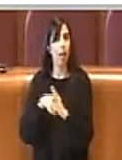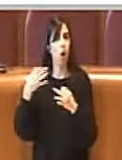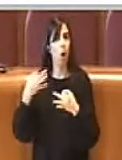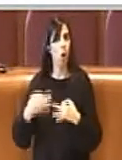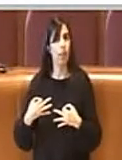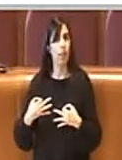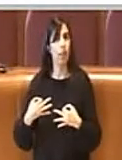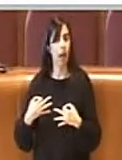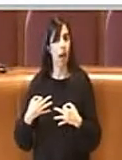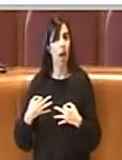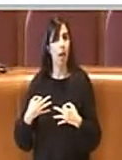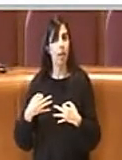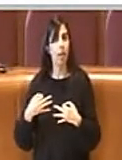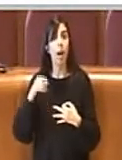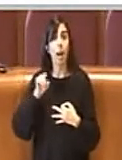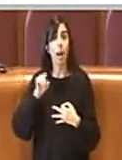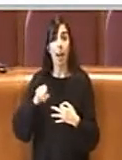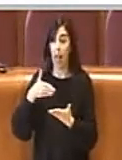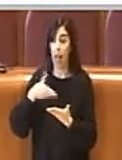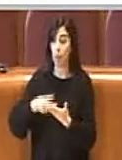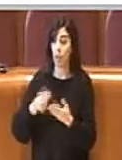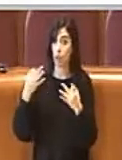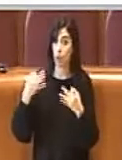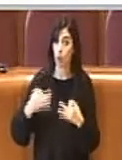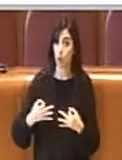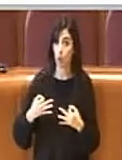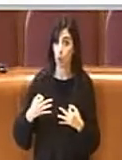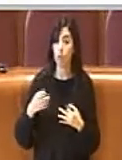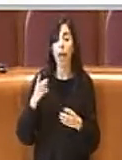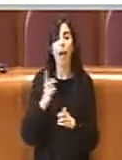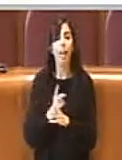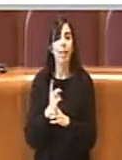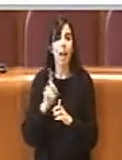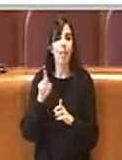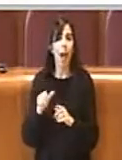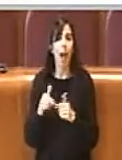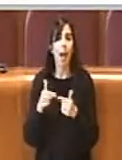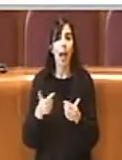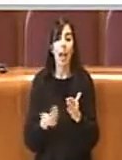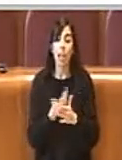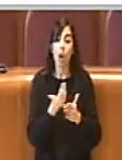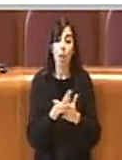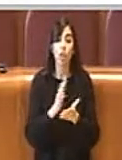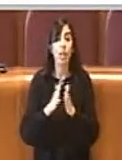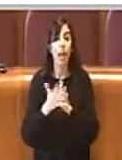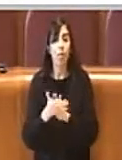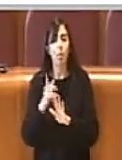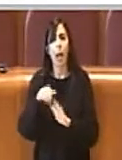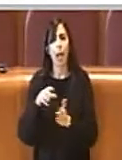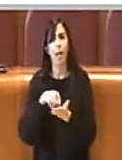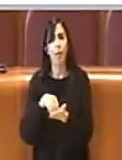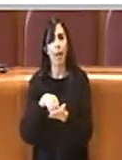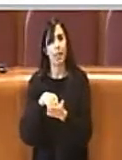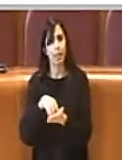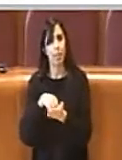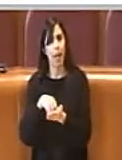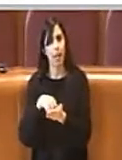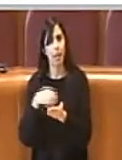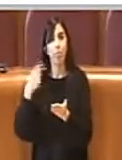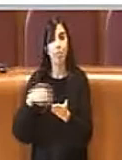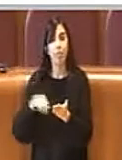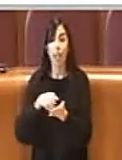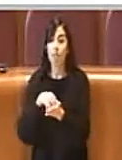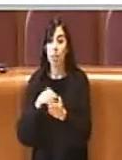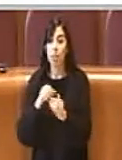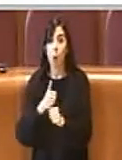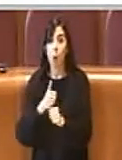è necessita di innovazione, di trasformazioni ma soprattutto anche di investimenti che non si possono fare in